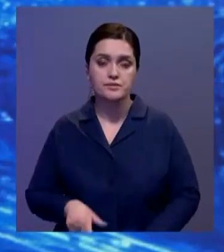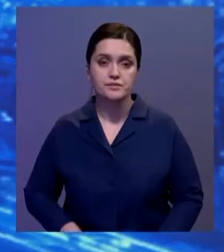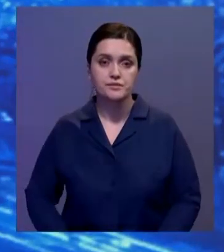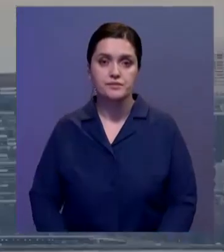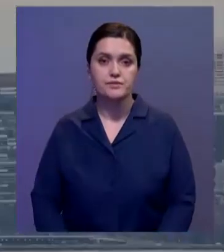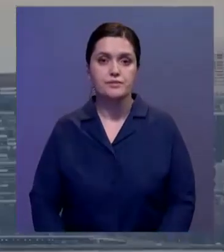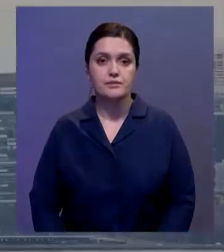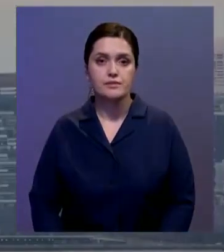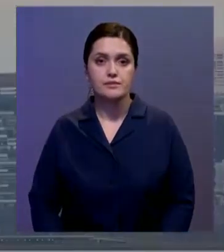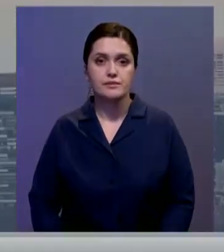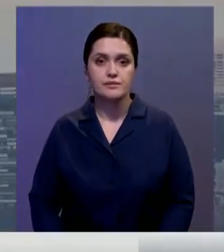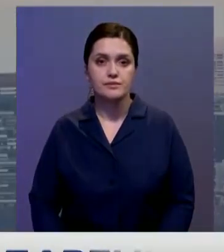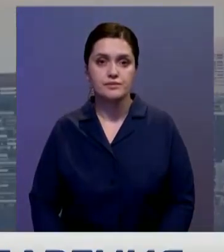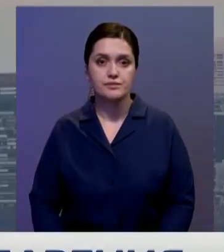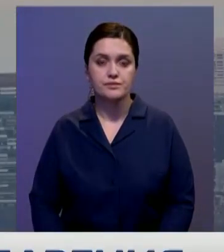моих коллег.